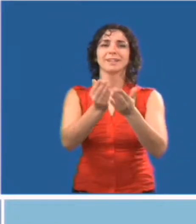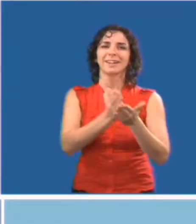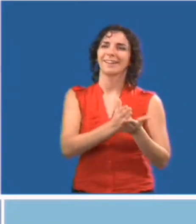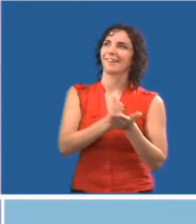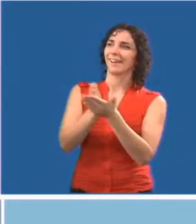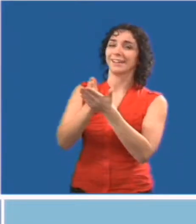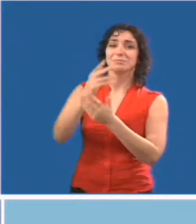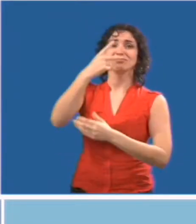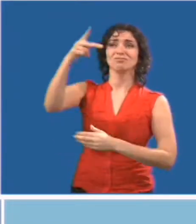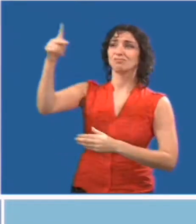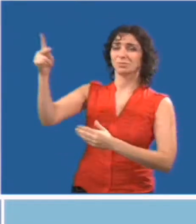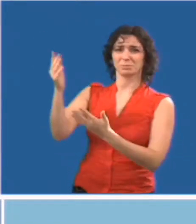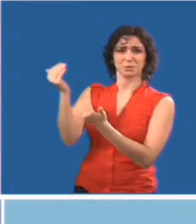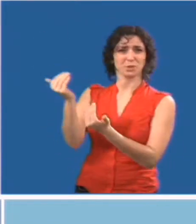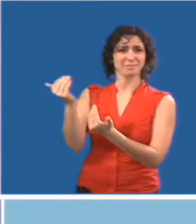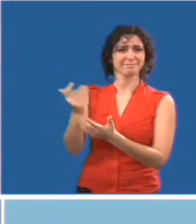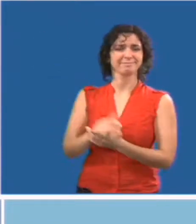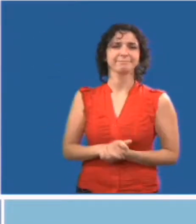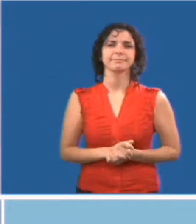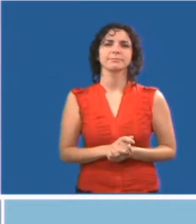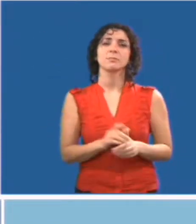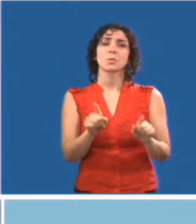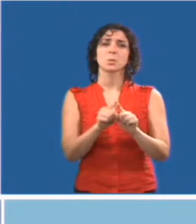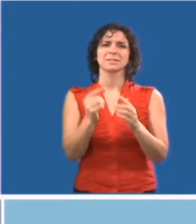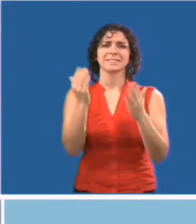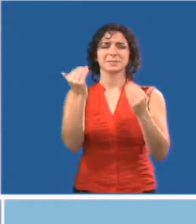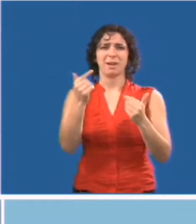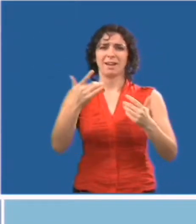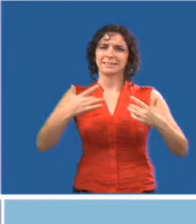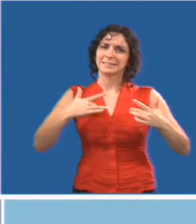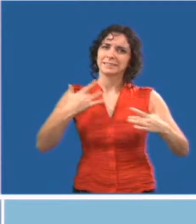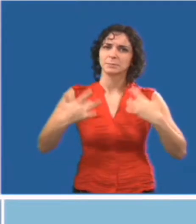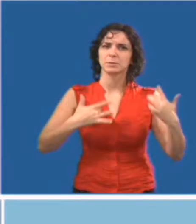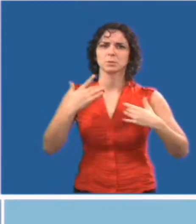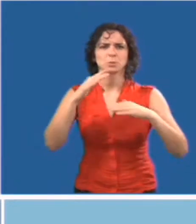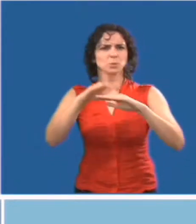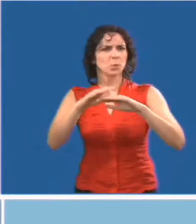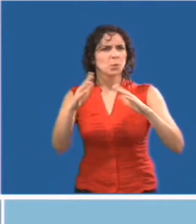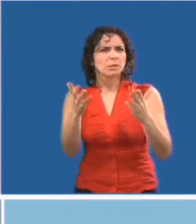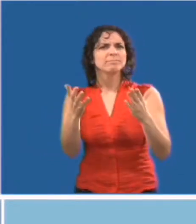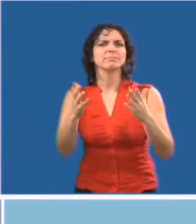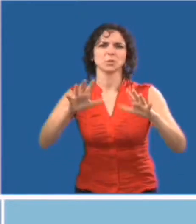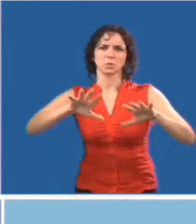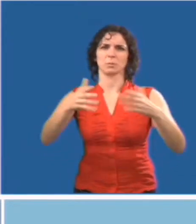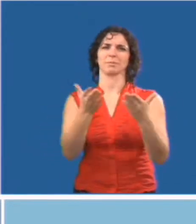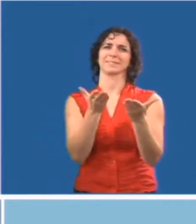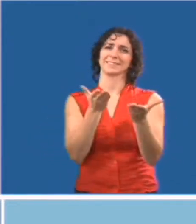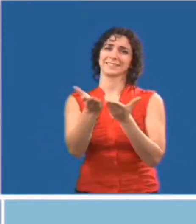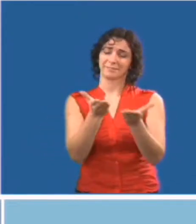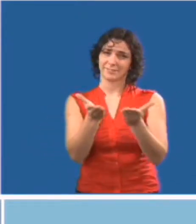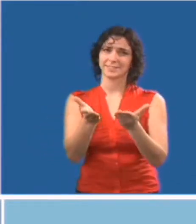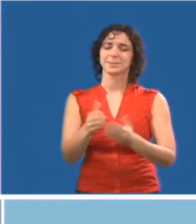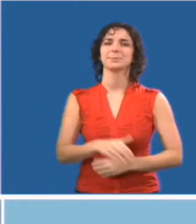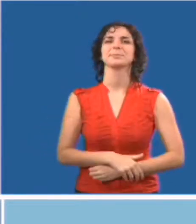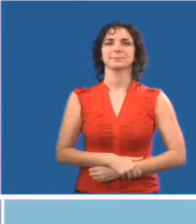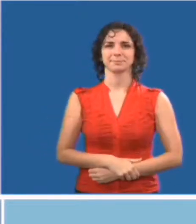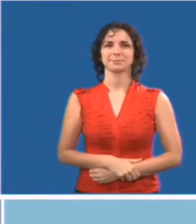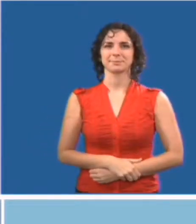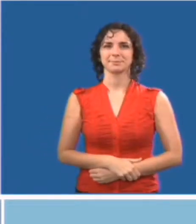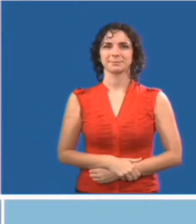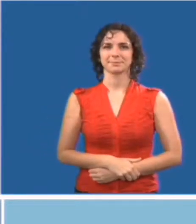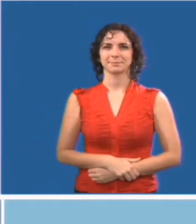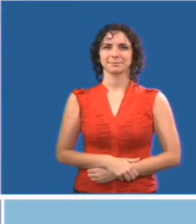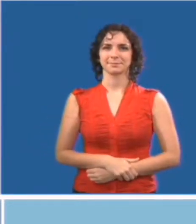à tous les scénarios possibles. Nous espérons que cette séance vous aidera à répondre aux